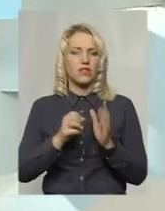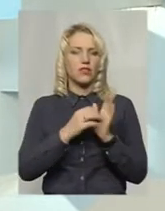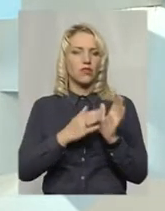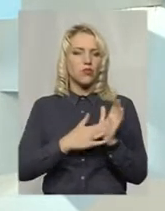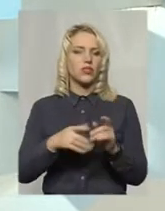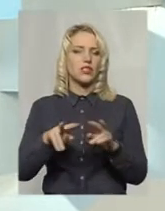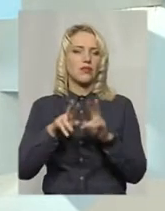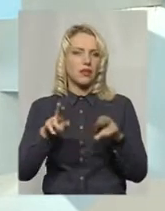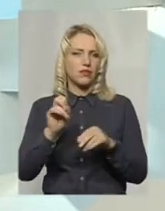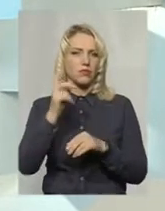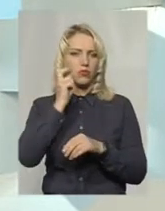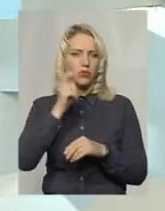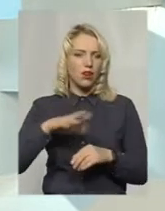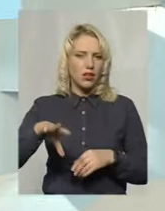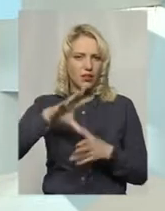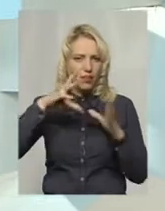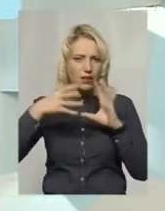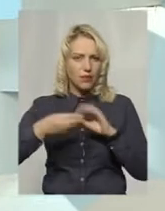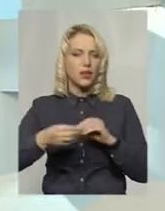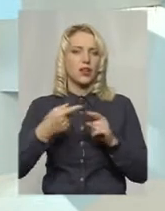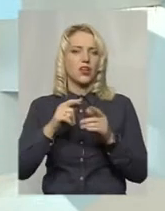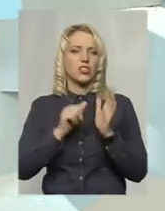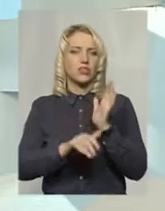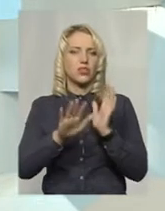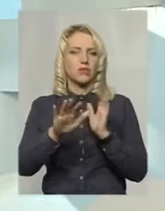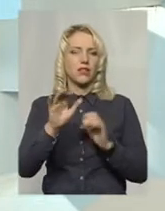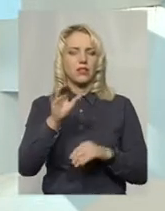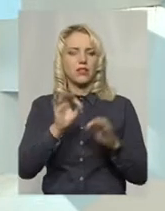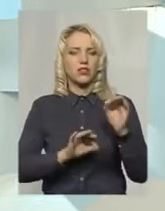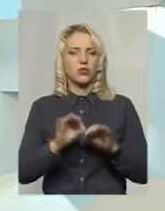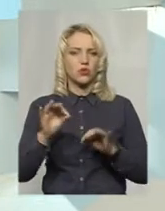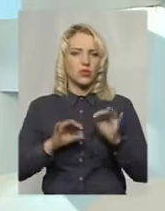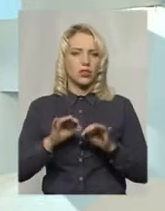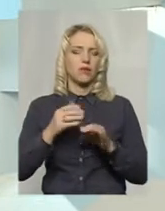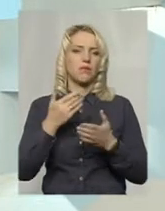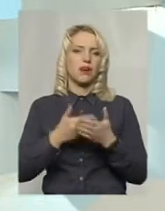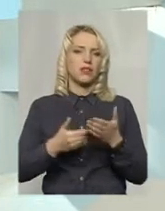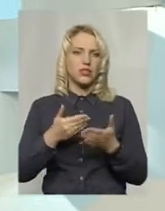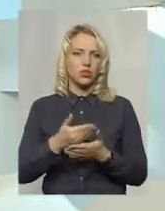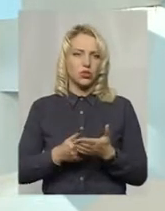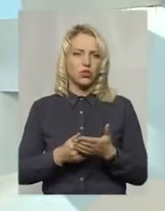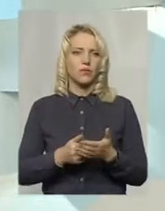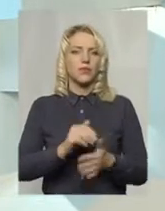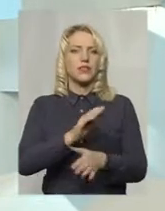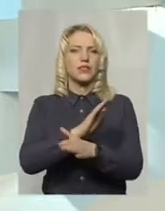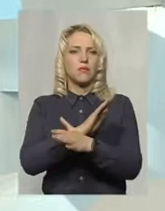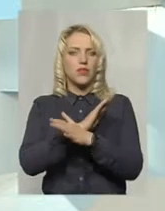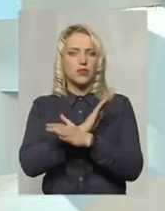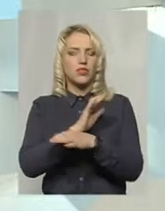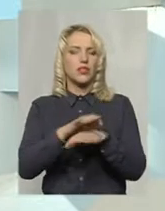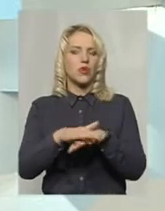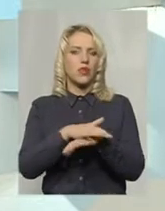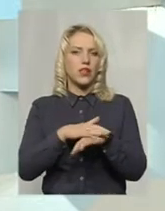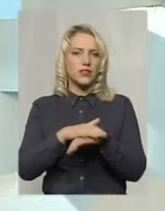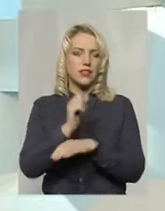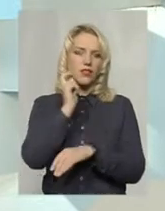Україні спостерігаються статистичні. Власне, 65% практично смертності населення,